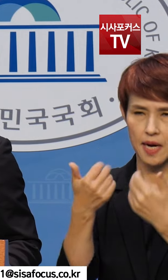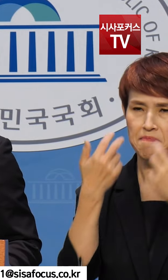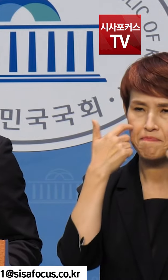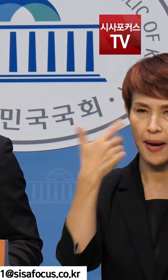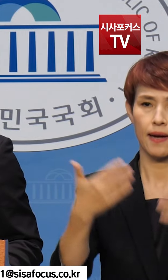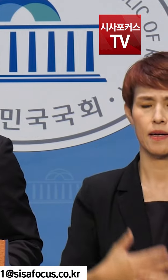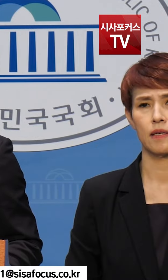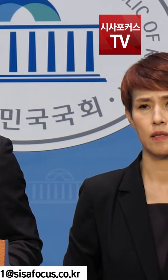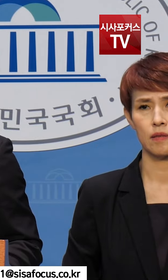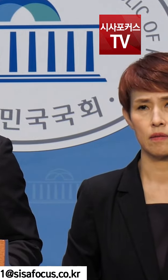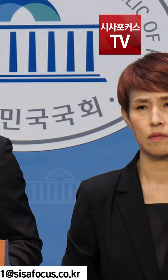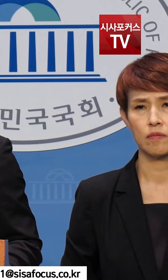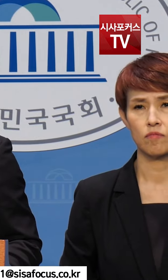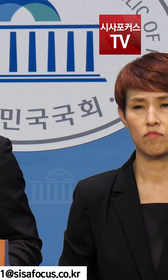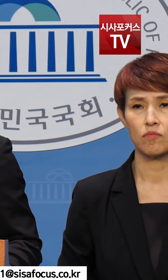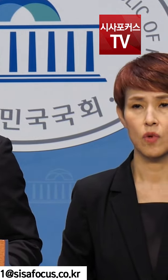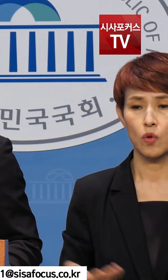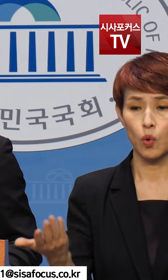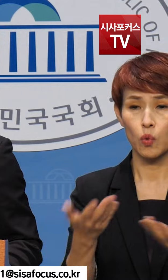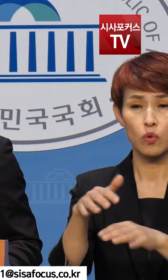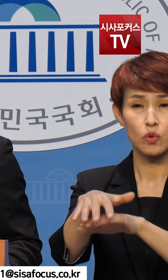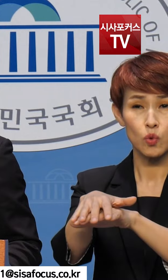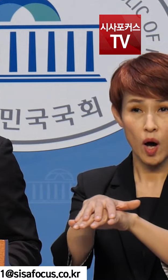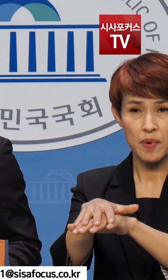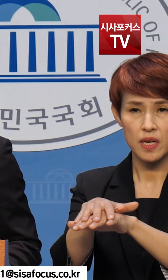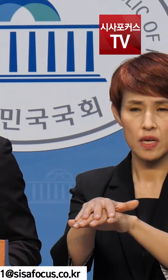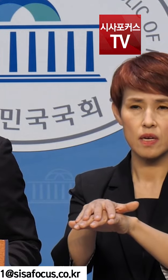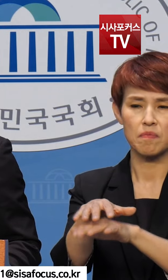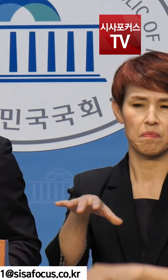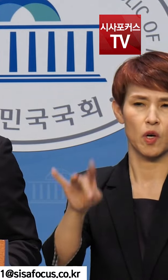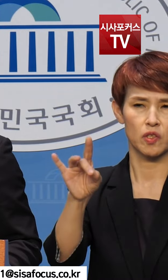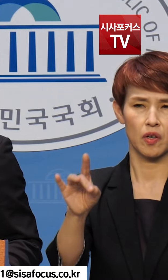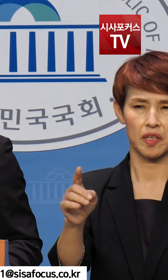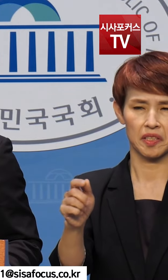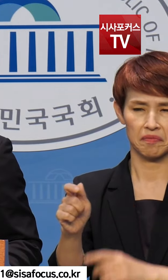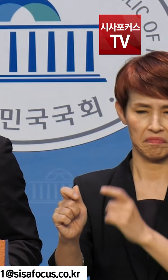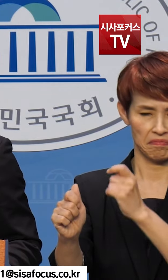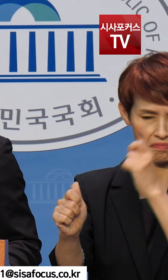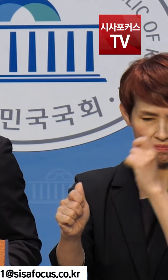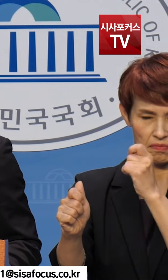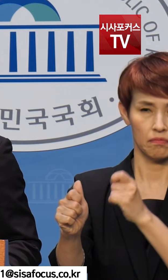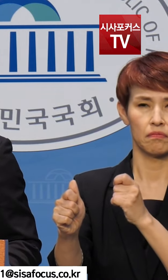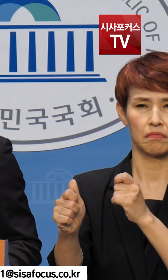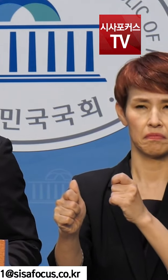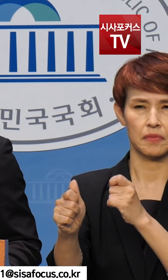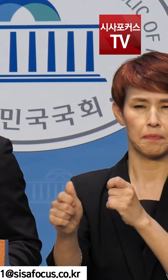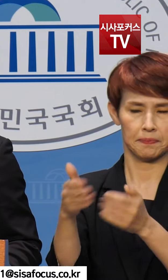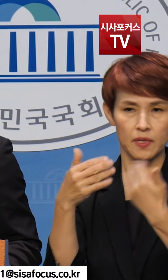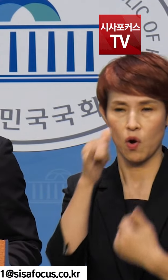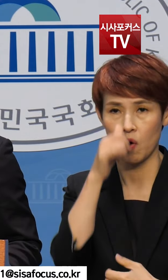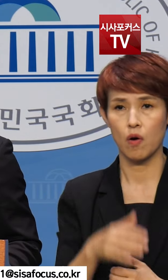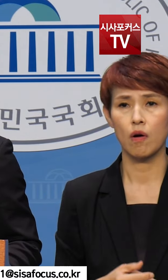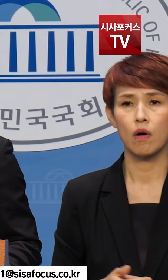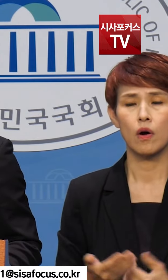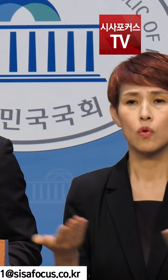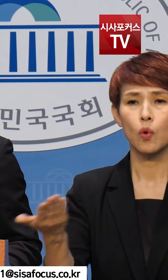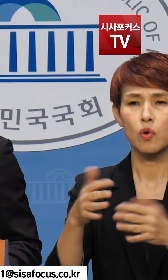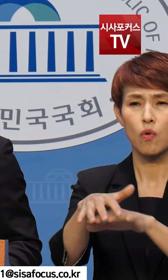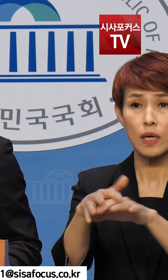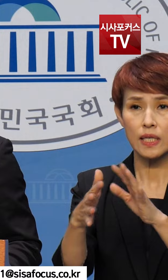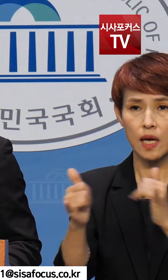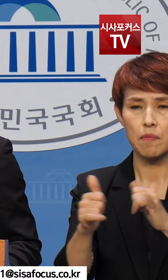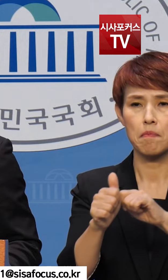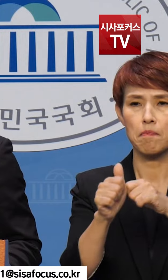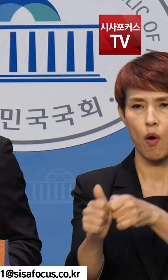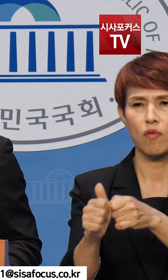예상대로 노동조합이 제1표적이었습니다. 전현직 노조 간부들에게 무더기 징계 처분을